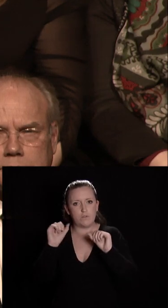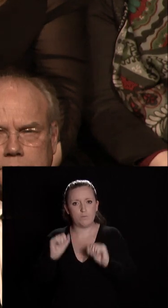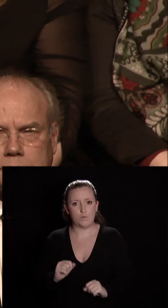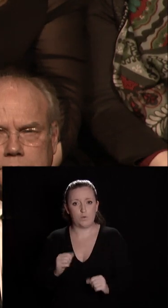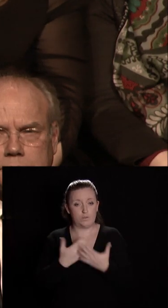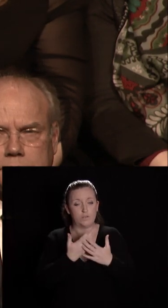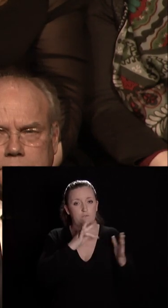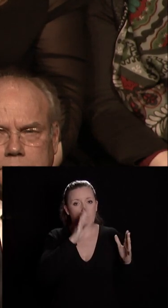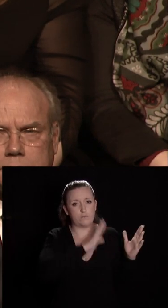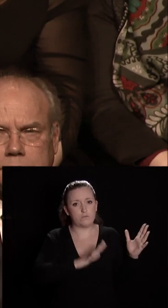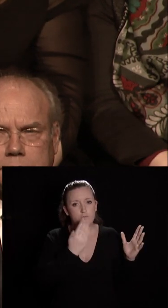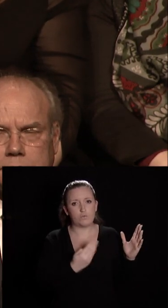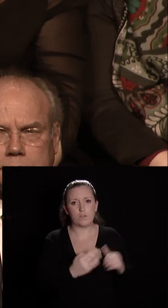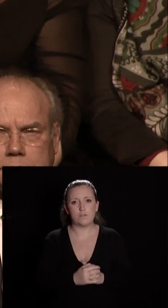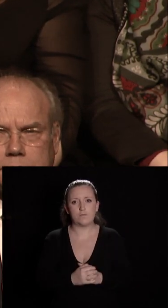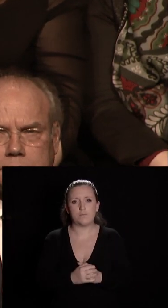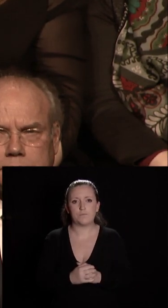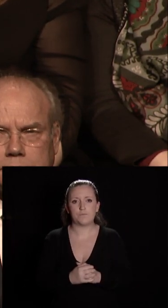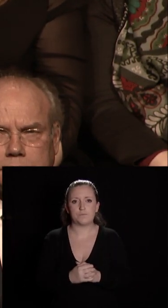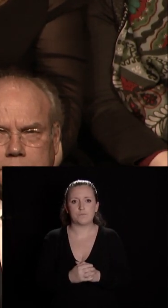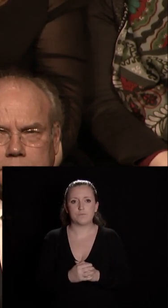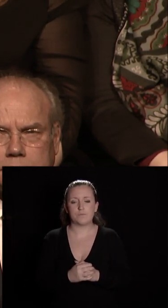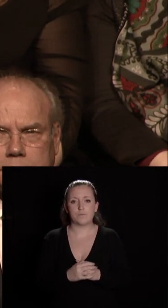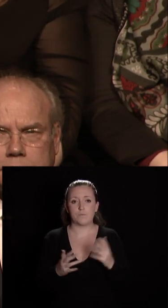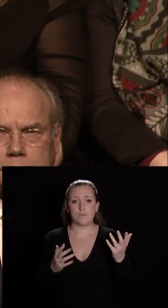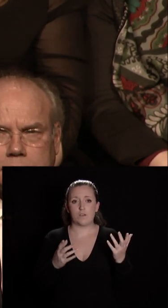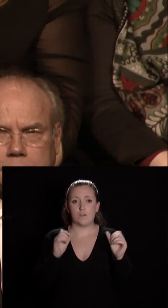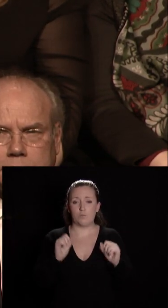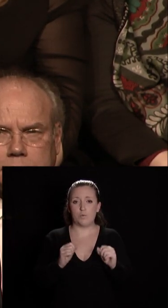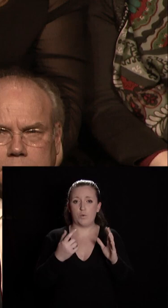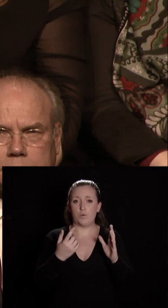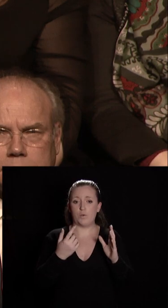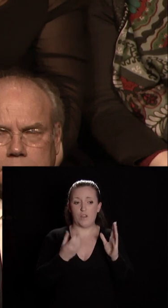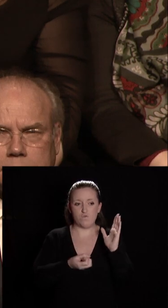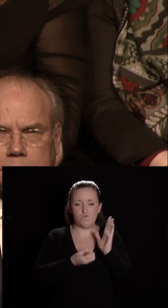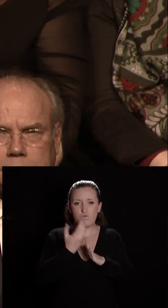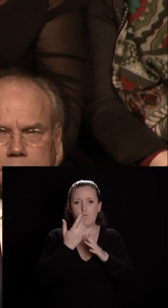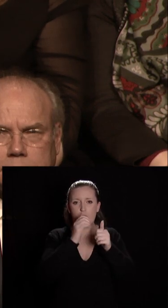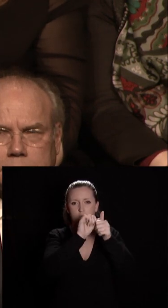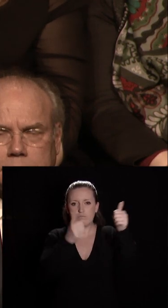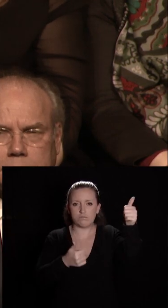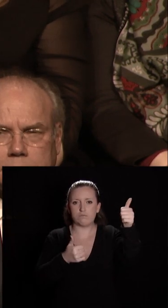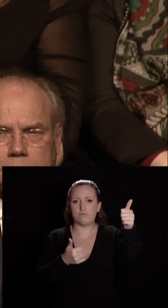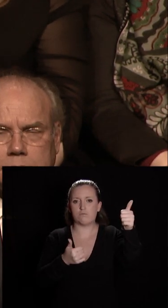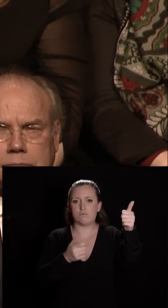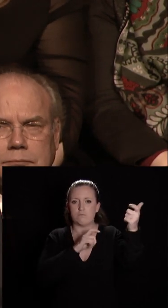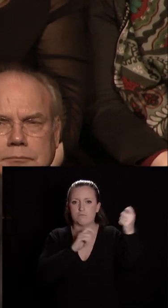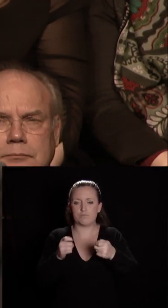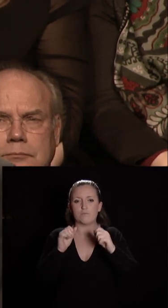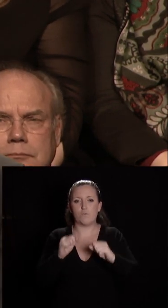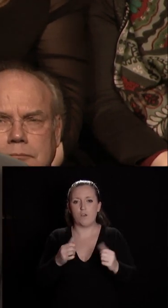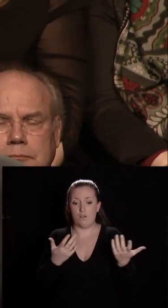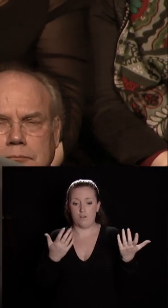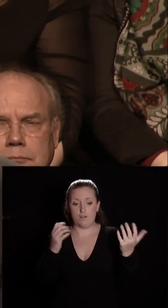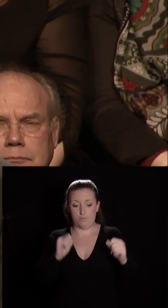besoin seul un nouvel acte de décentralisation seul un nouvel acte de décentralisation qui donne véritablement